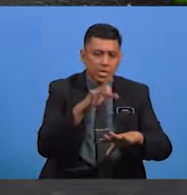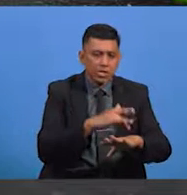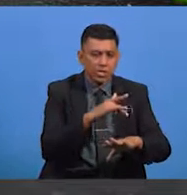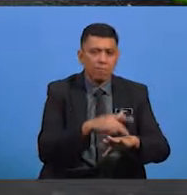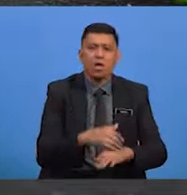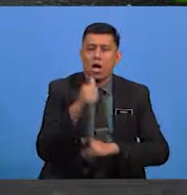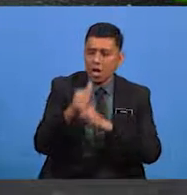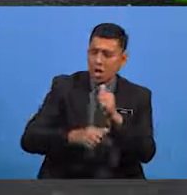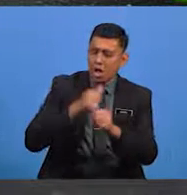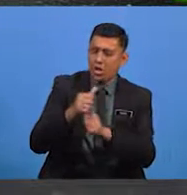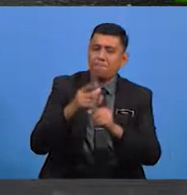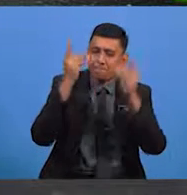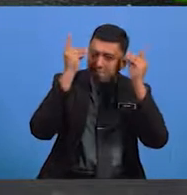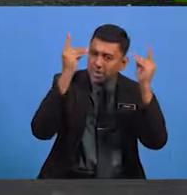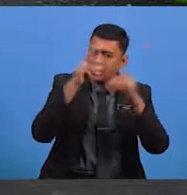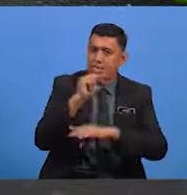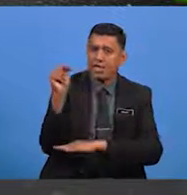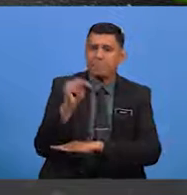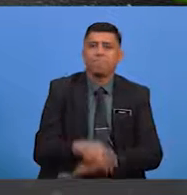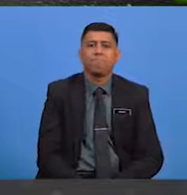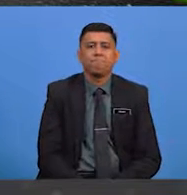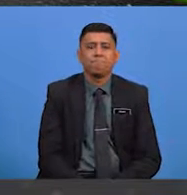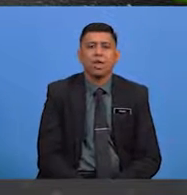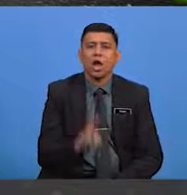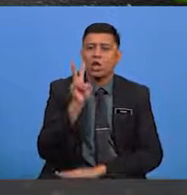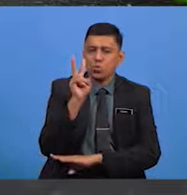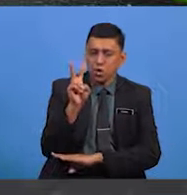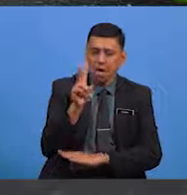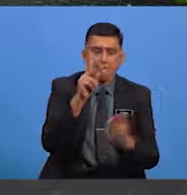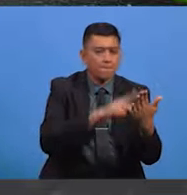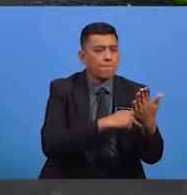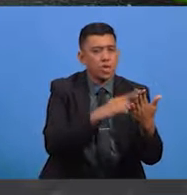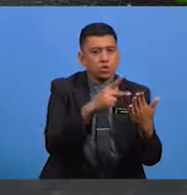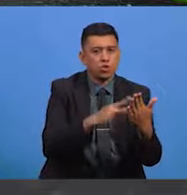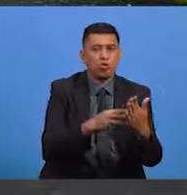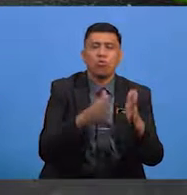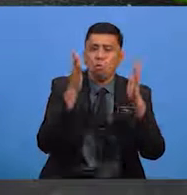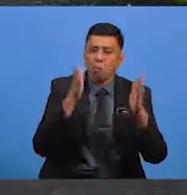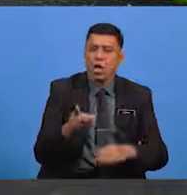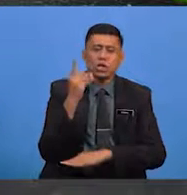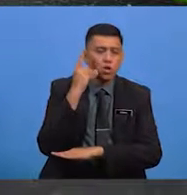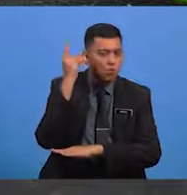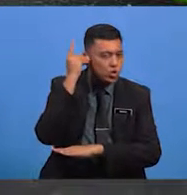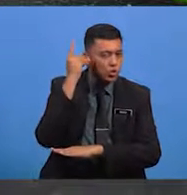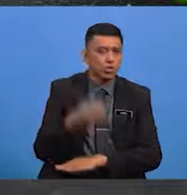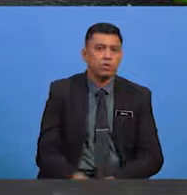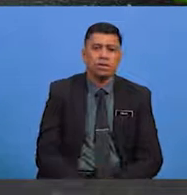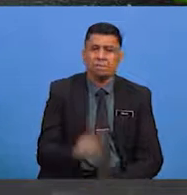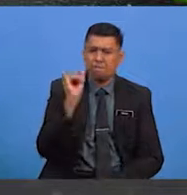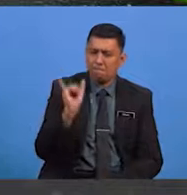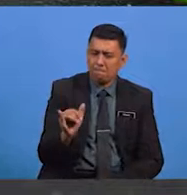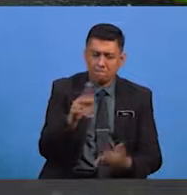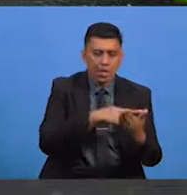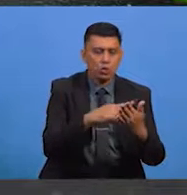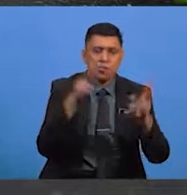alam pendidikan Kedua, pantun dewasa iaitu pantun yang